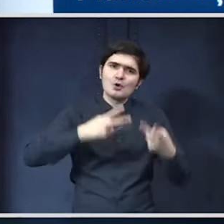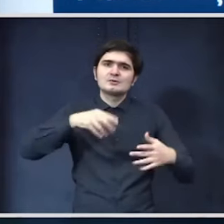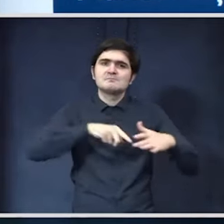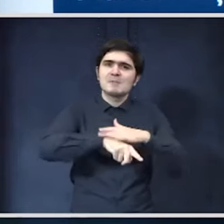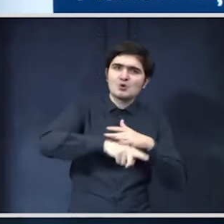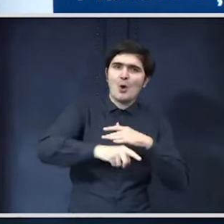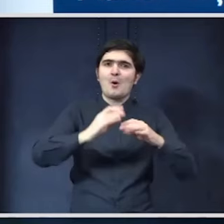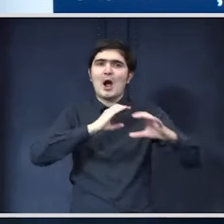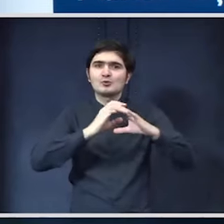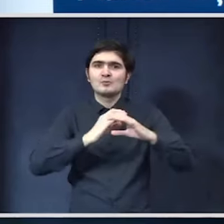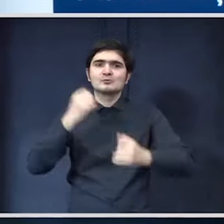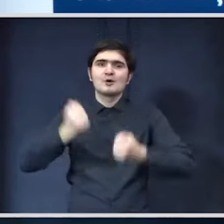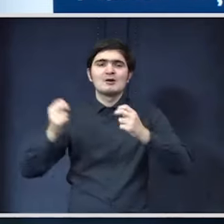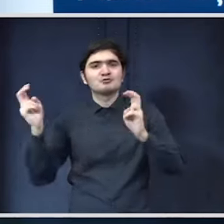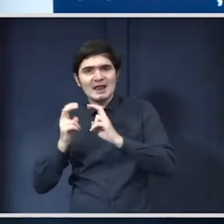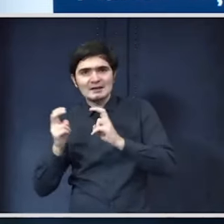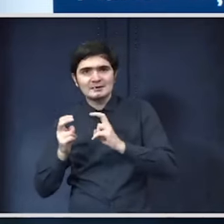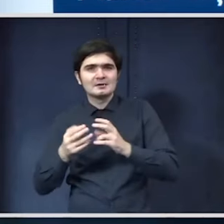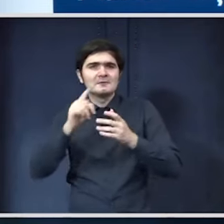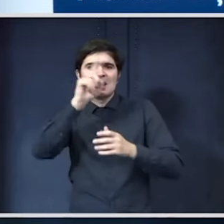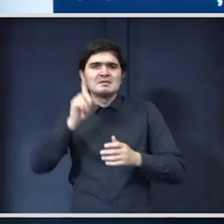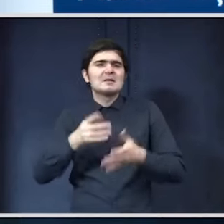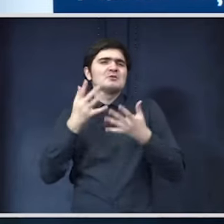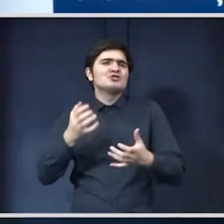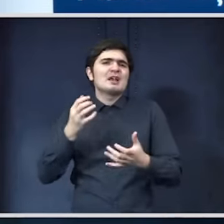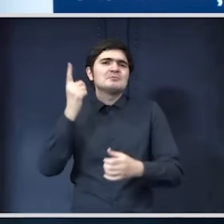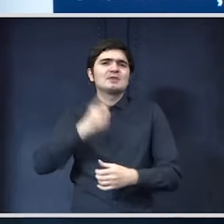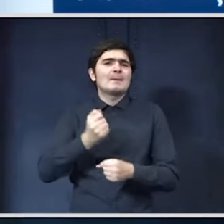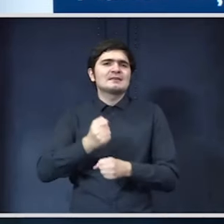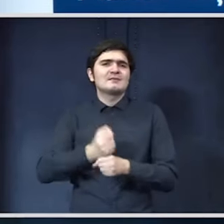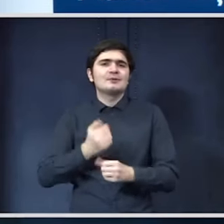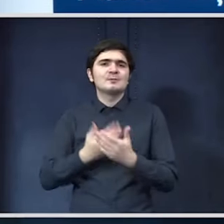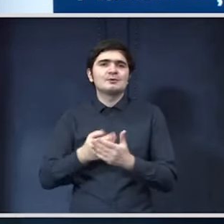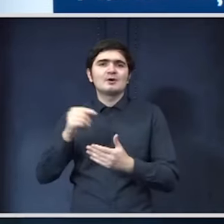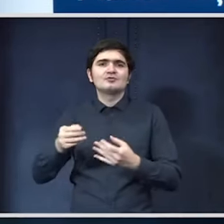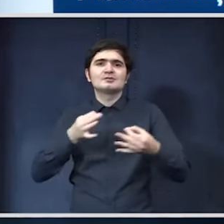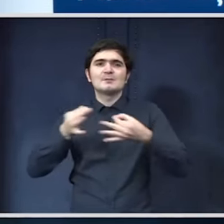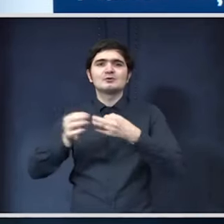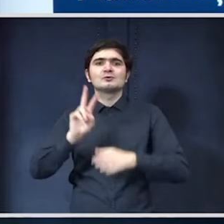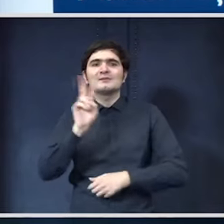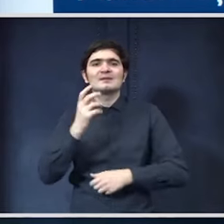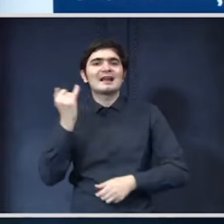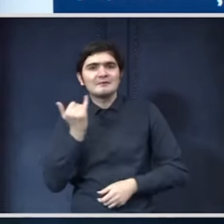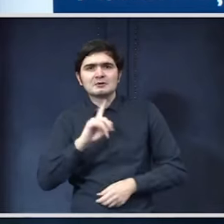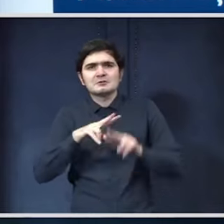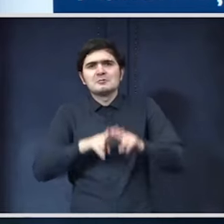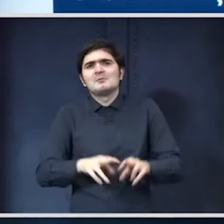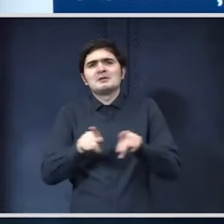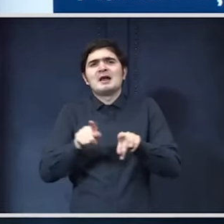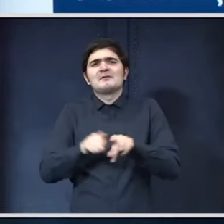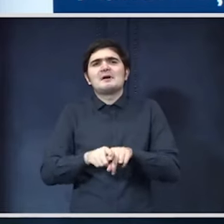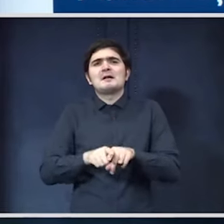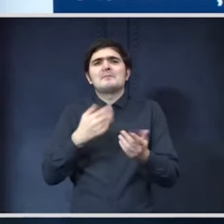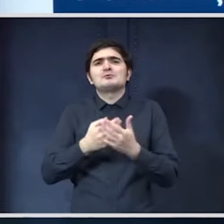cu autobuzul fie cu mașina electrică ce trebuie făcut ca aceste măsuri de vinerea verde să nu rămână doar o imagine de